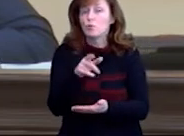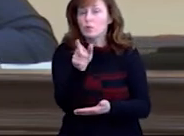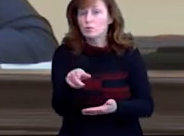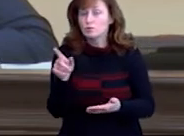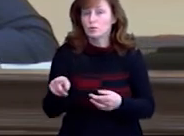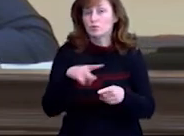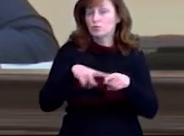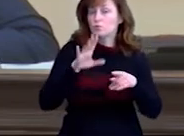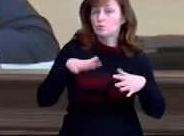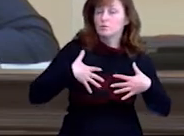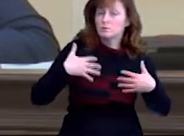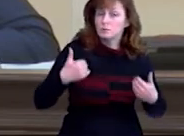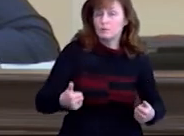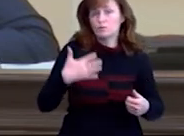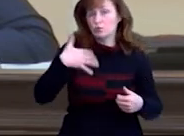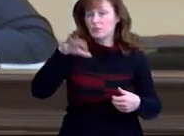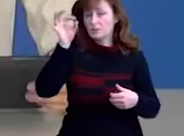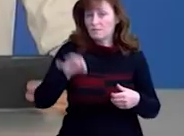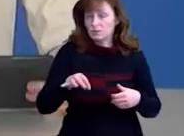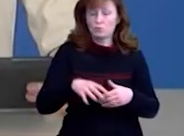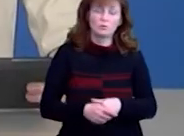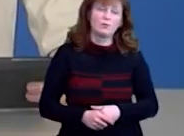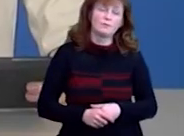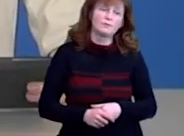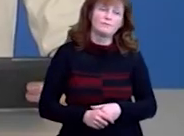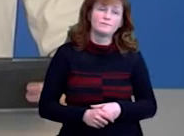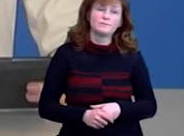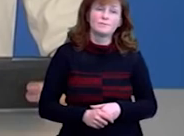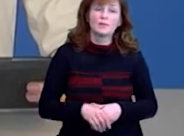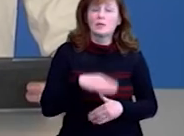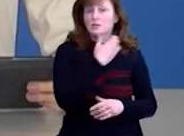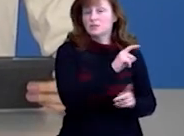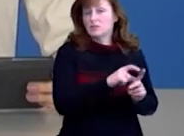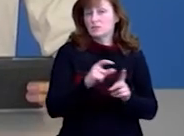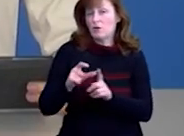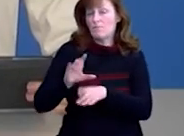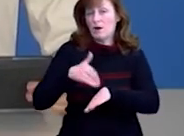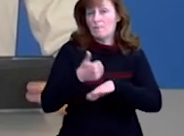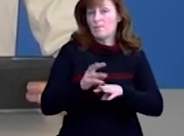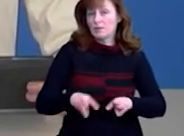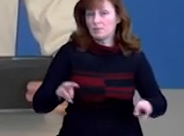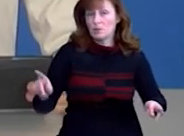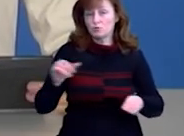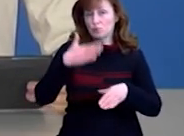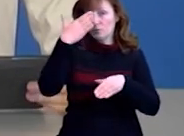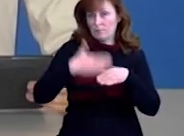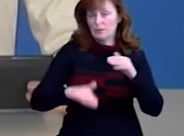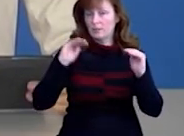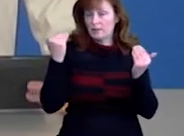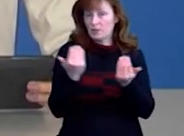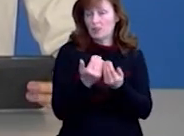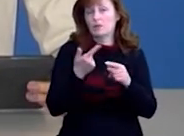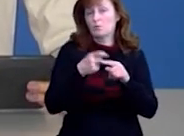менше, ніж на 50%. За словами прем'єра, для того, щоб припинити карантин 11